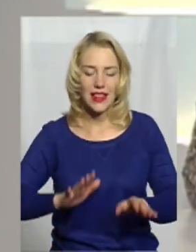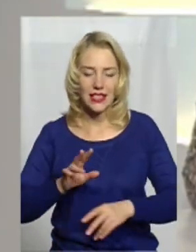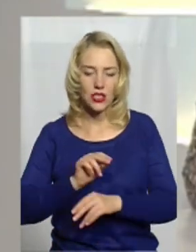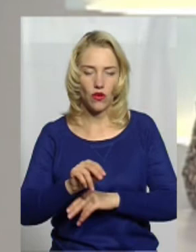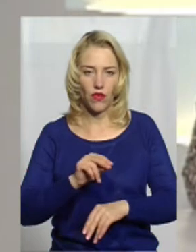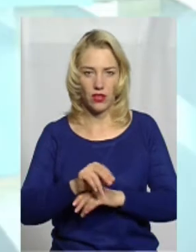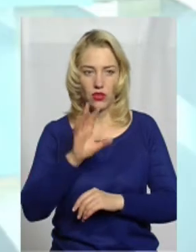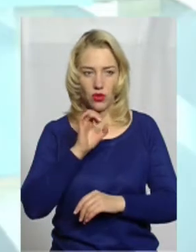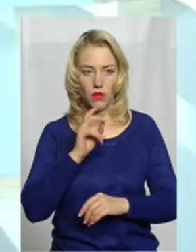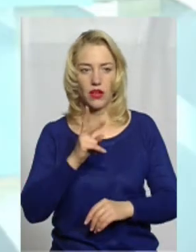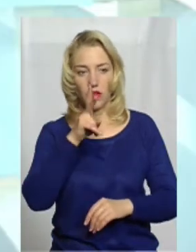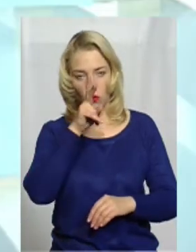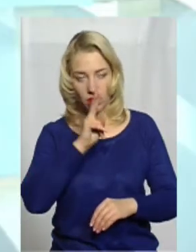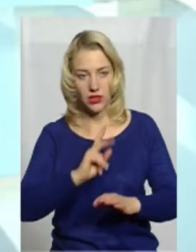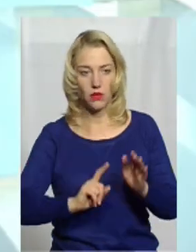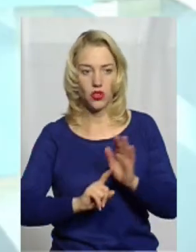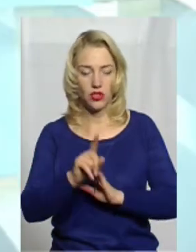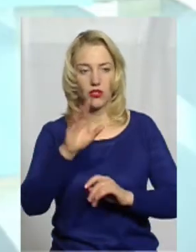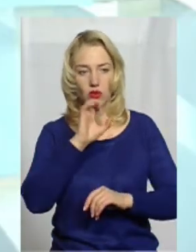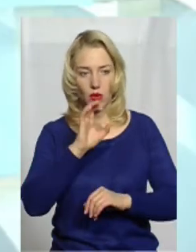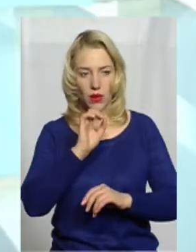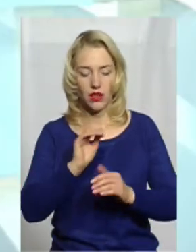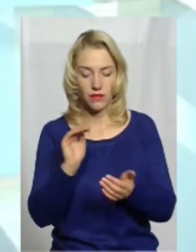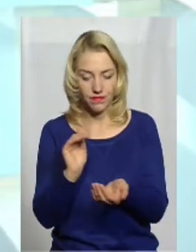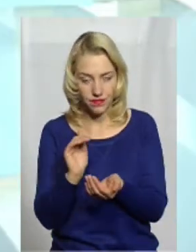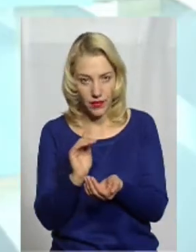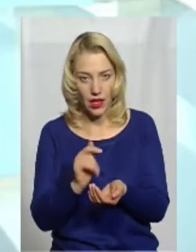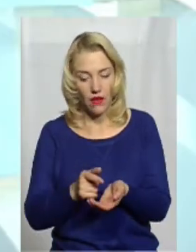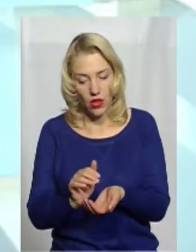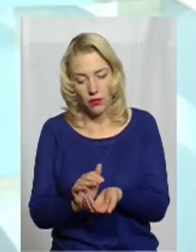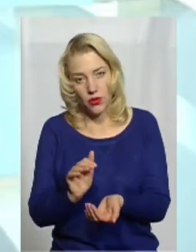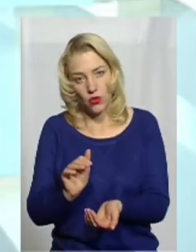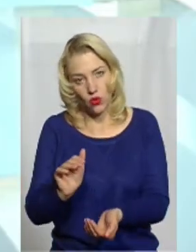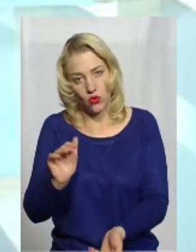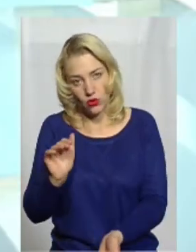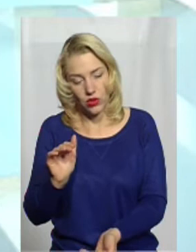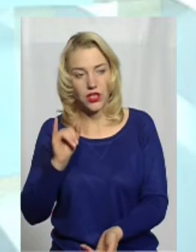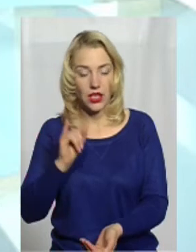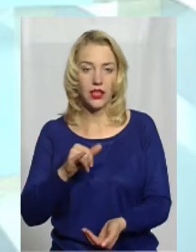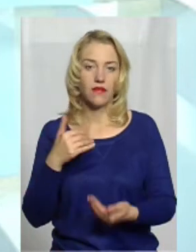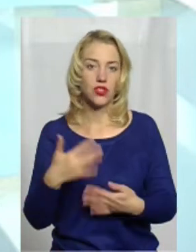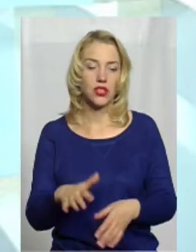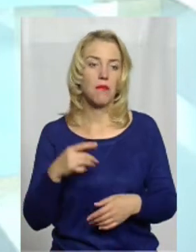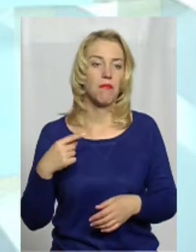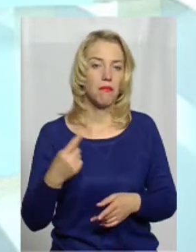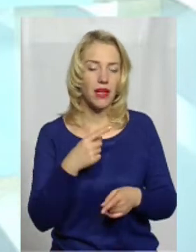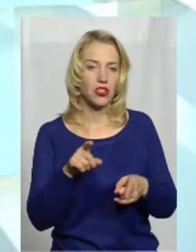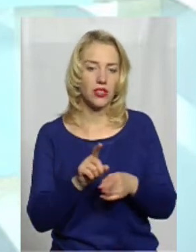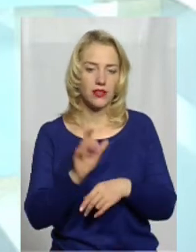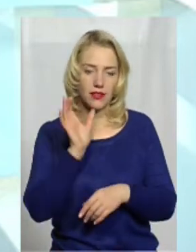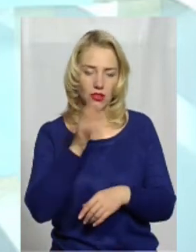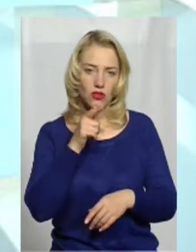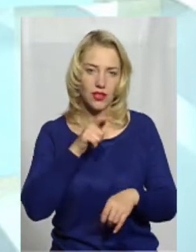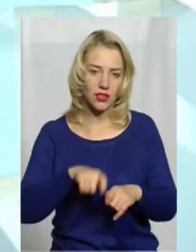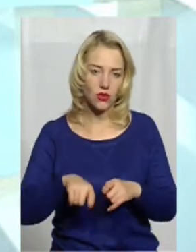З двохмісячного віку ми починаємо готовити цуценят. Вони підрощуються. І перші такі серйозні тестування вони